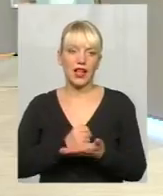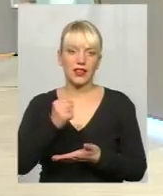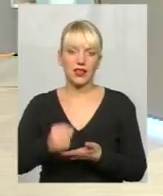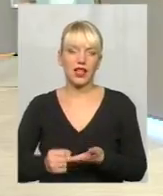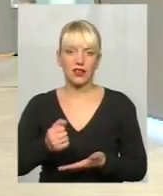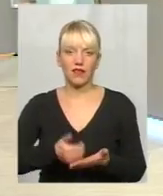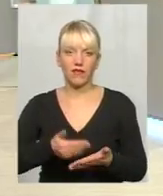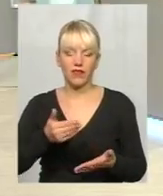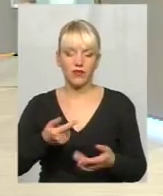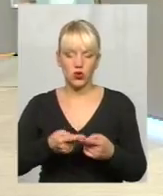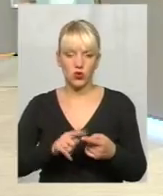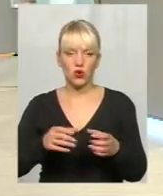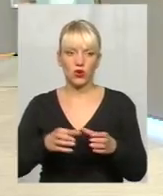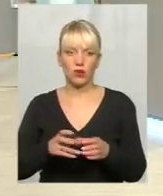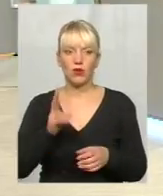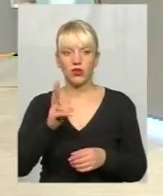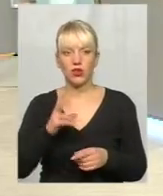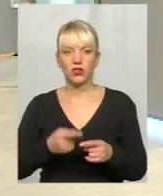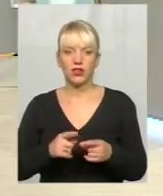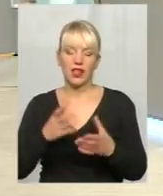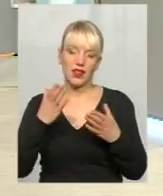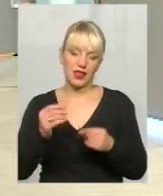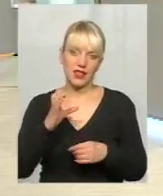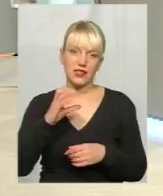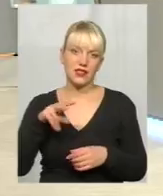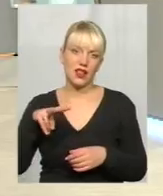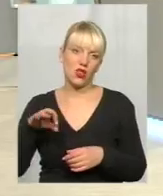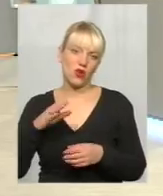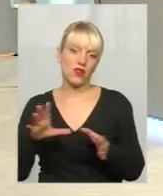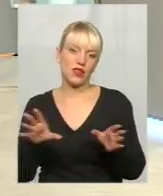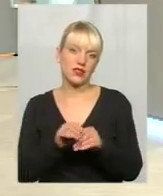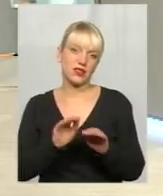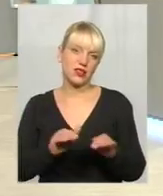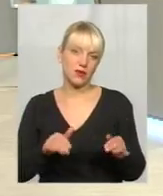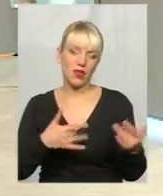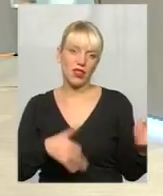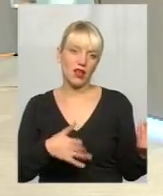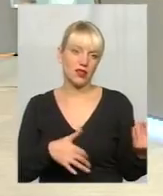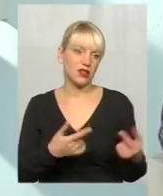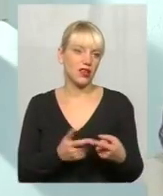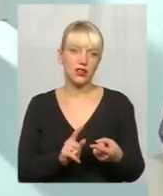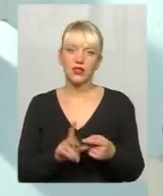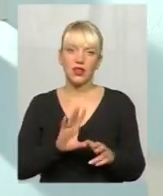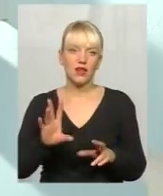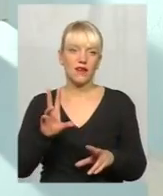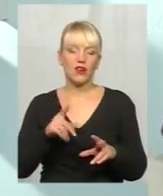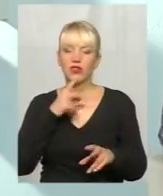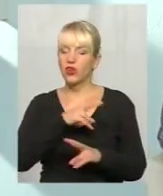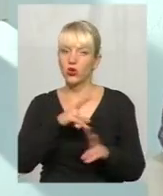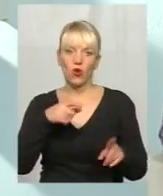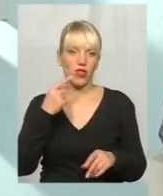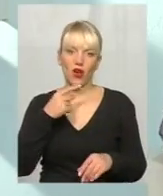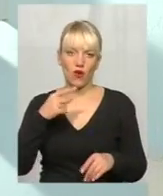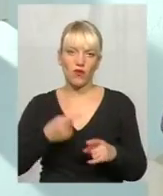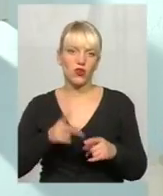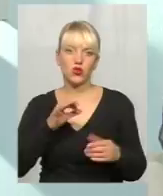ну, в цю громаду, так. А він на дні села, він поспівав, там, з дітьми на гітарі, наприклад. Тобто, ніби на агітації, ніде не кажеться, що це кандидат, але люди